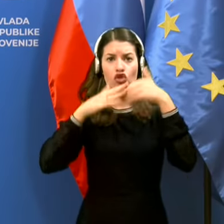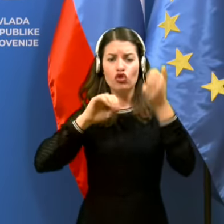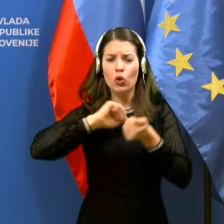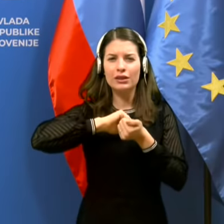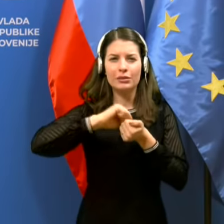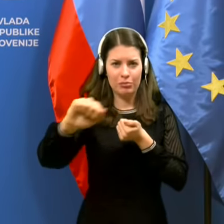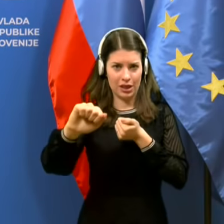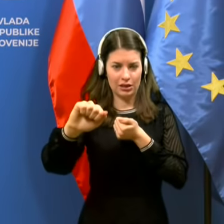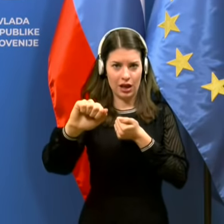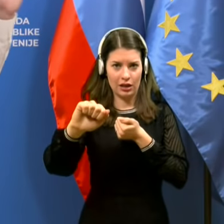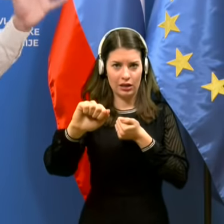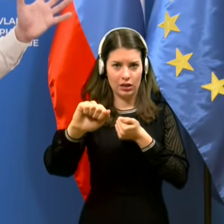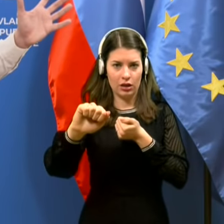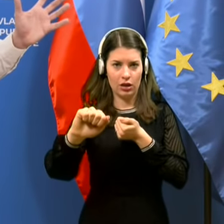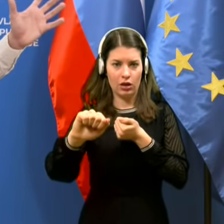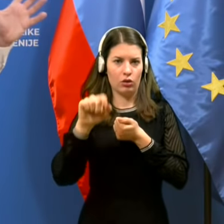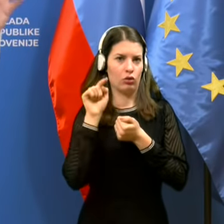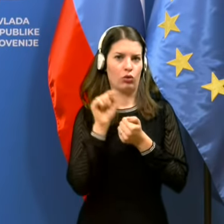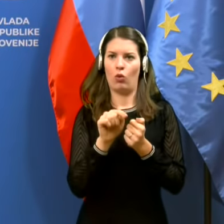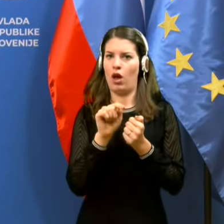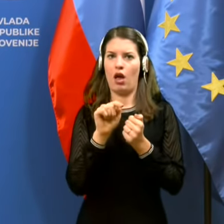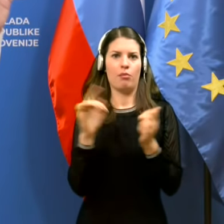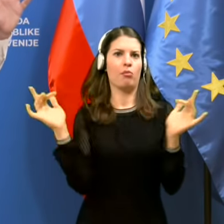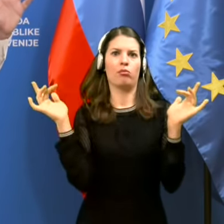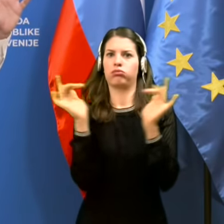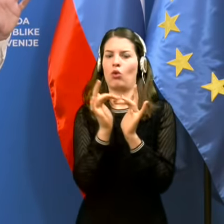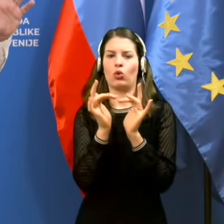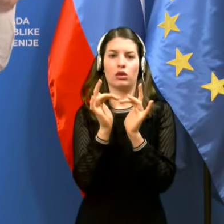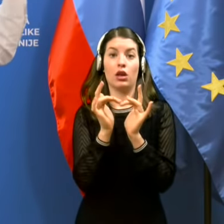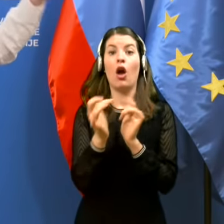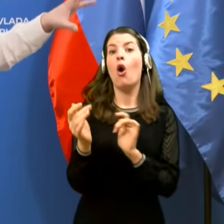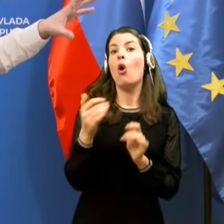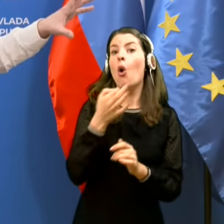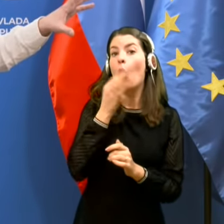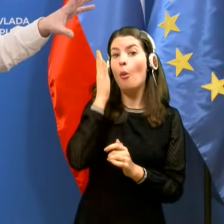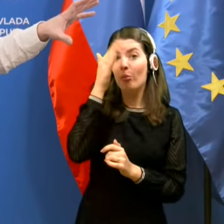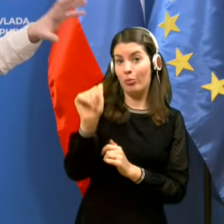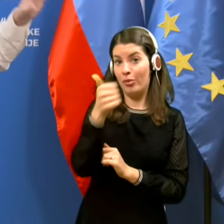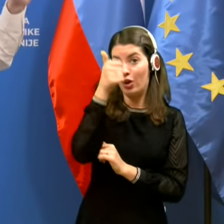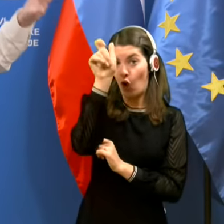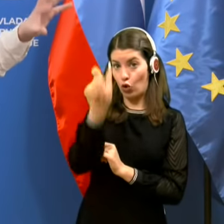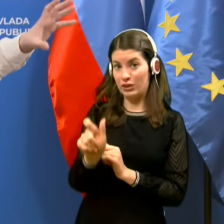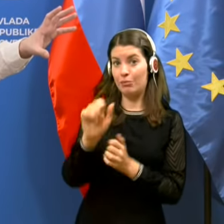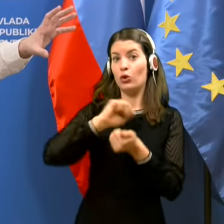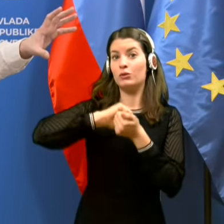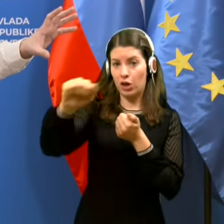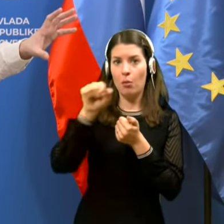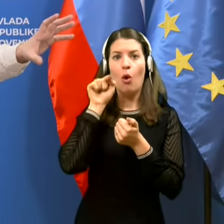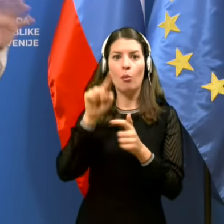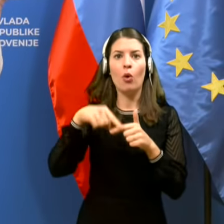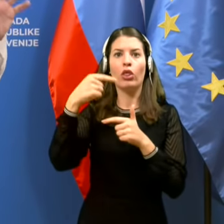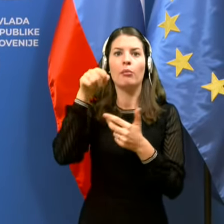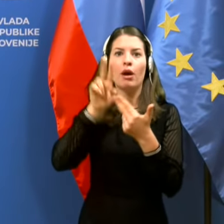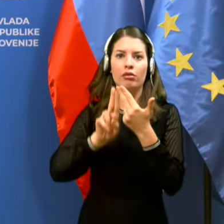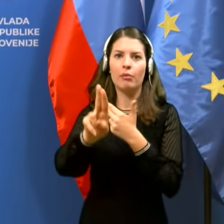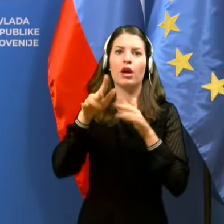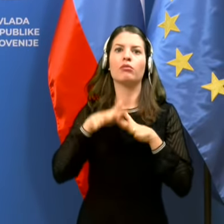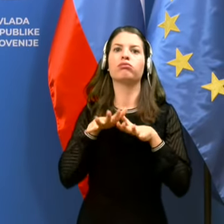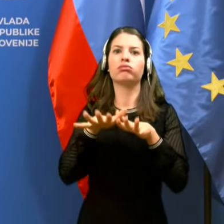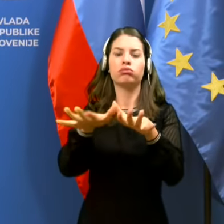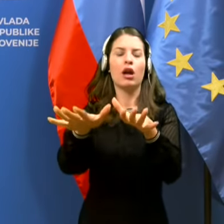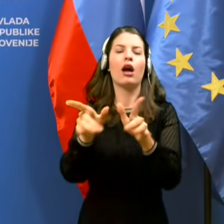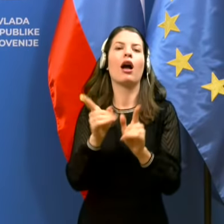a razumete, da to je totalen bajas v nasprotno smer. In ko prvi tak je črtan in povzroči zbruh, se vemo, kaj se bo zgodilo, iz vidika